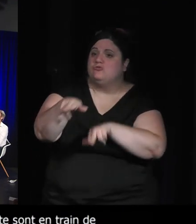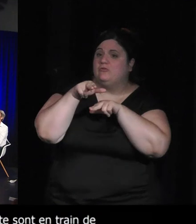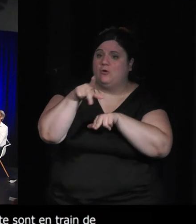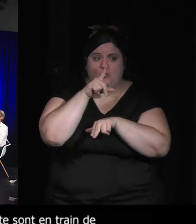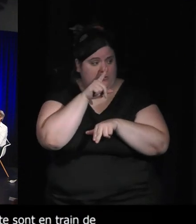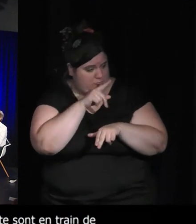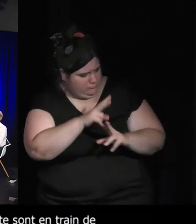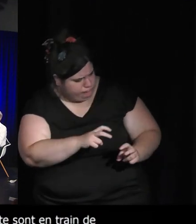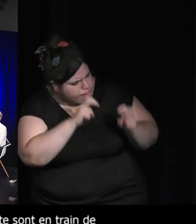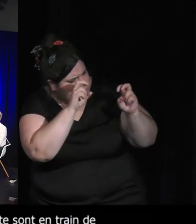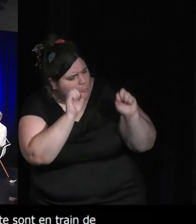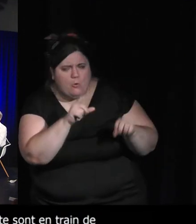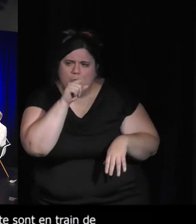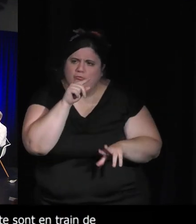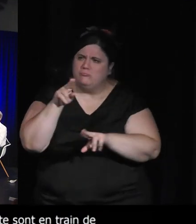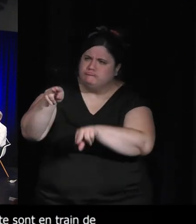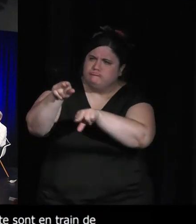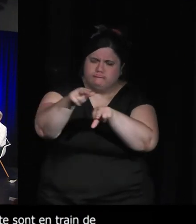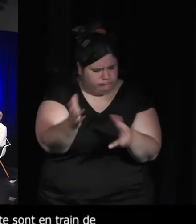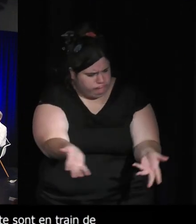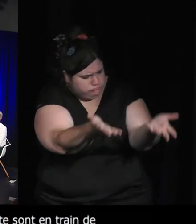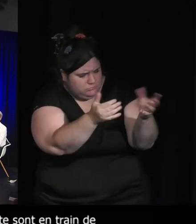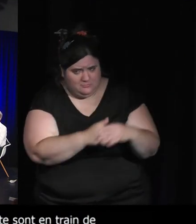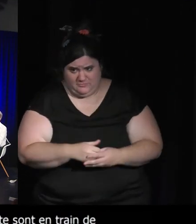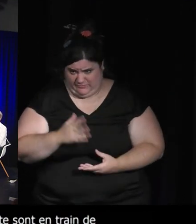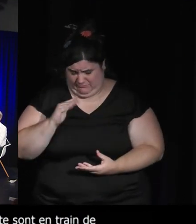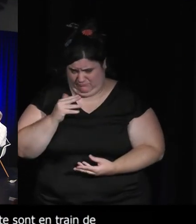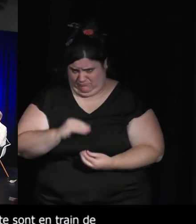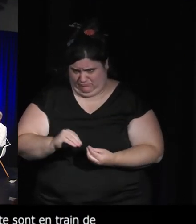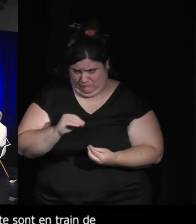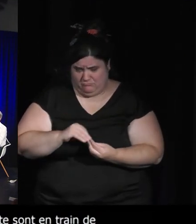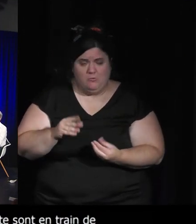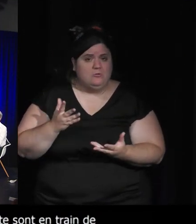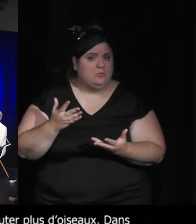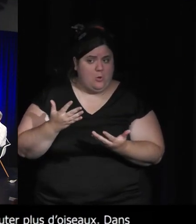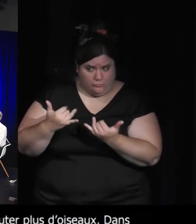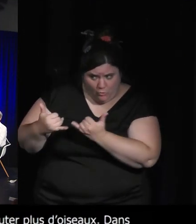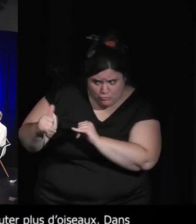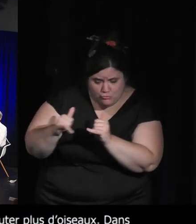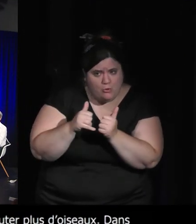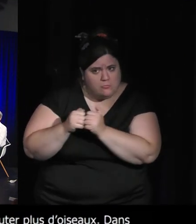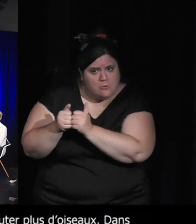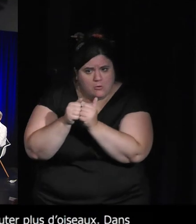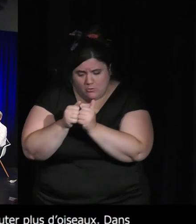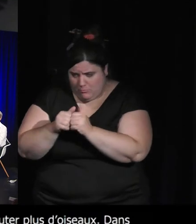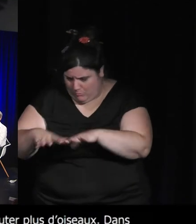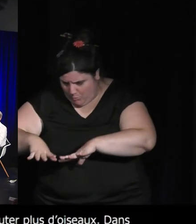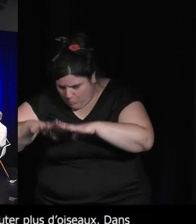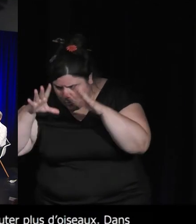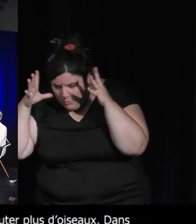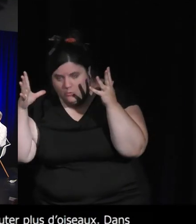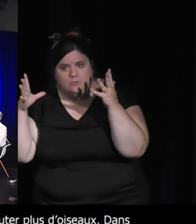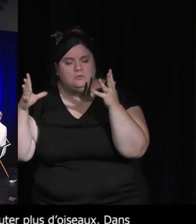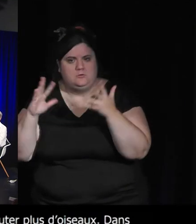on peut pas avoir peur que en incarnant des animaux en jouant avec eux on ait justement cette